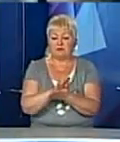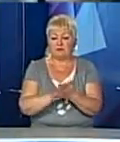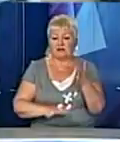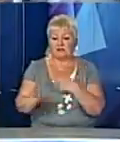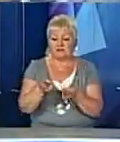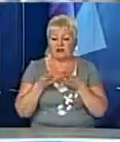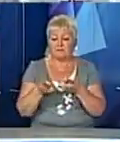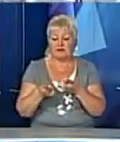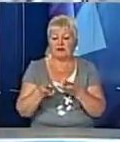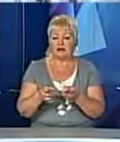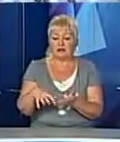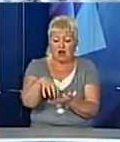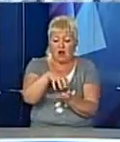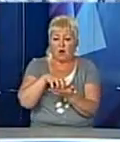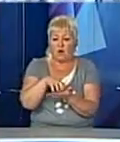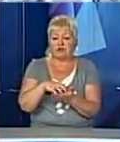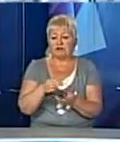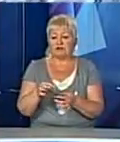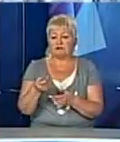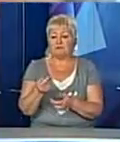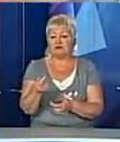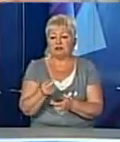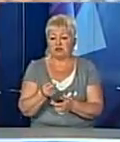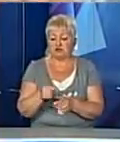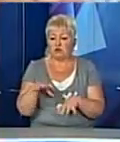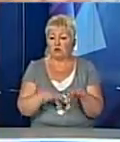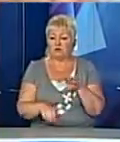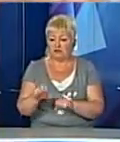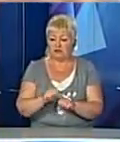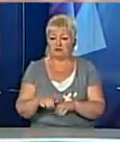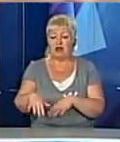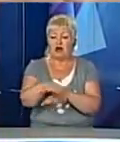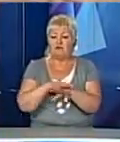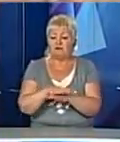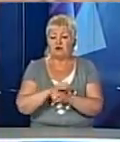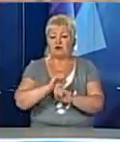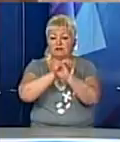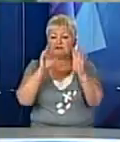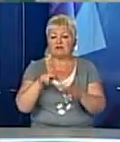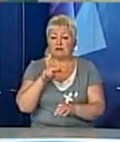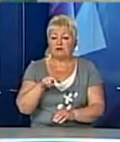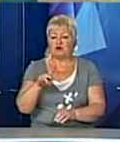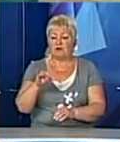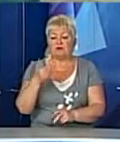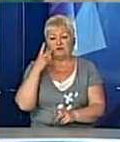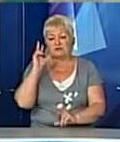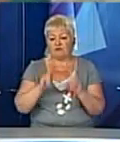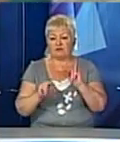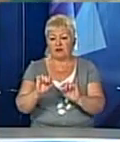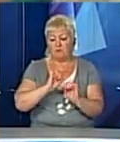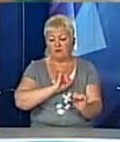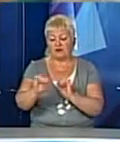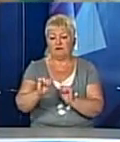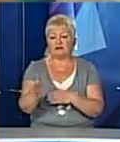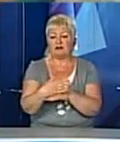коржики із пшеничного тіста. У народі святі Петро і Павло завжди вважалися покровителями